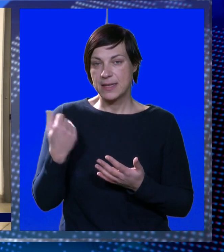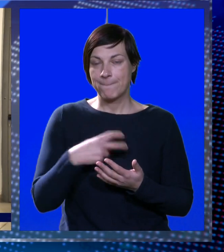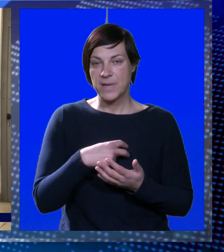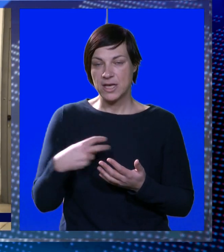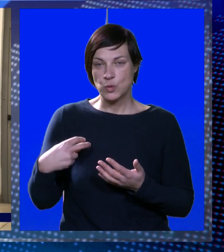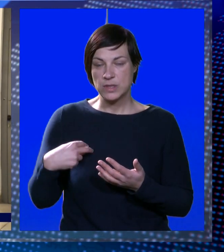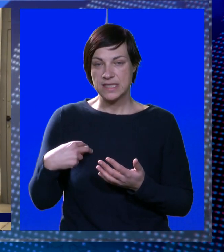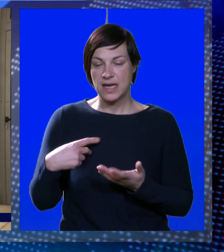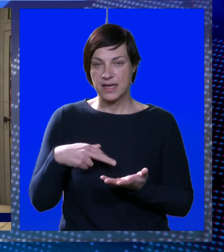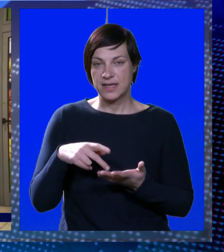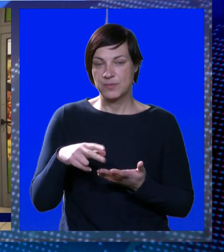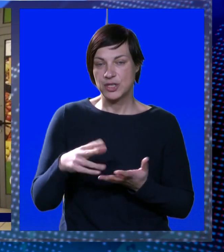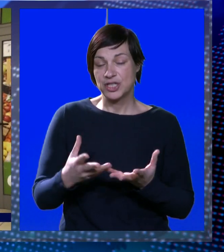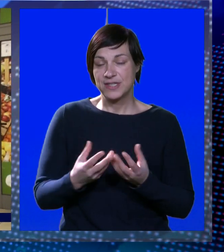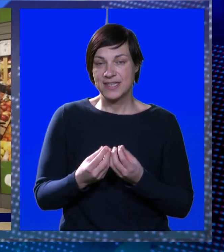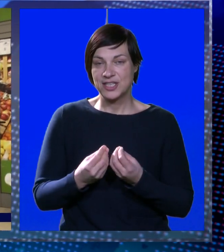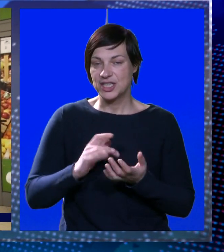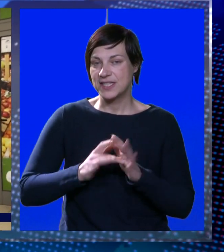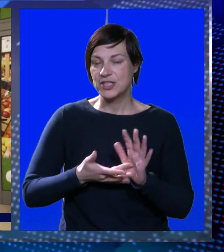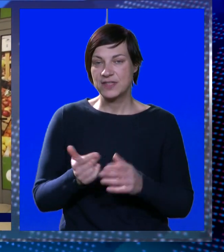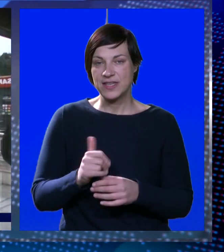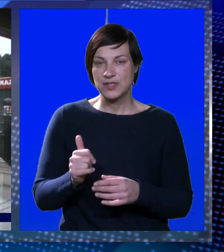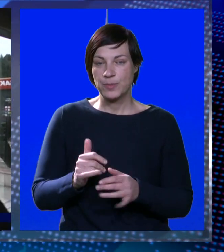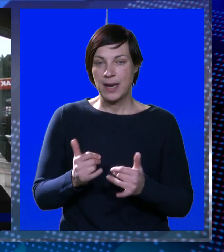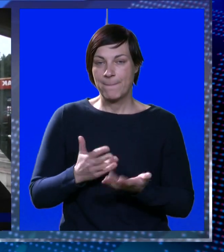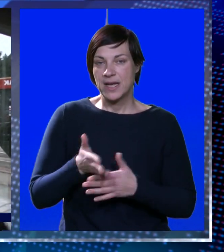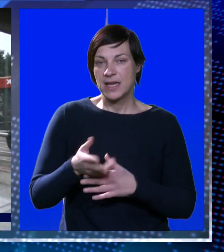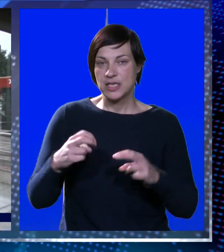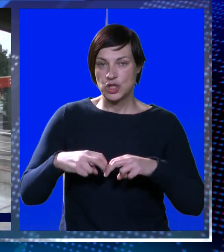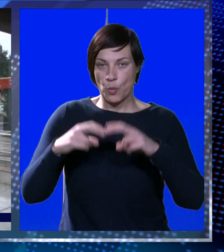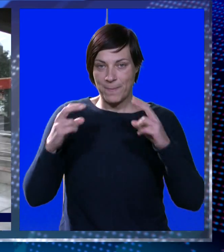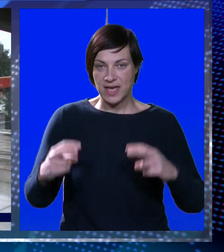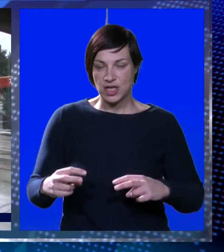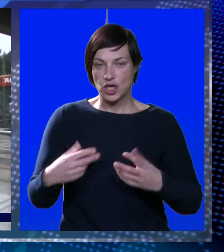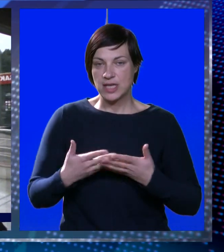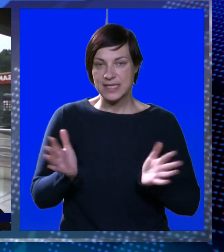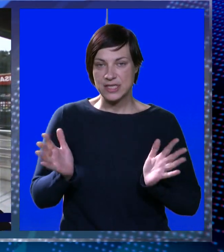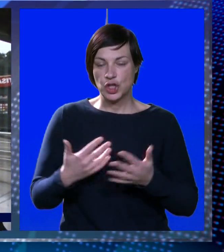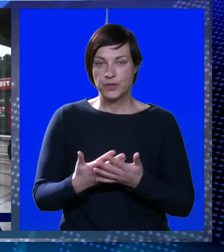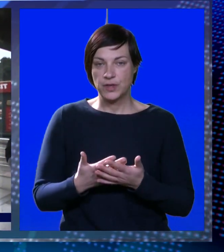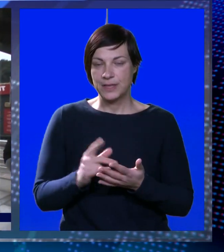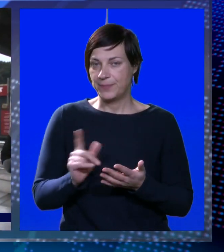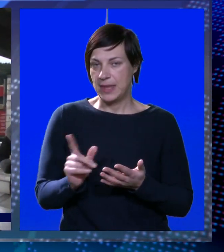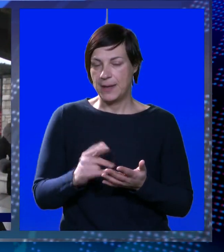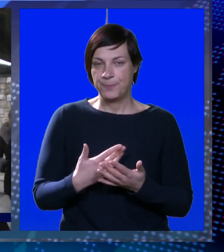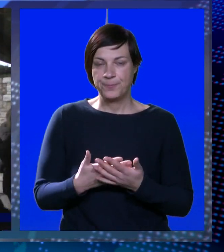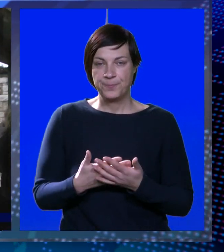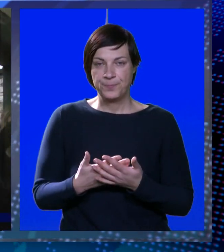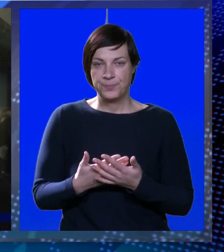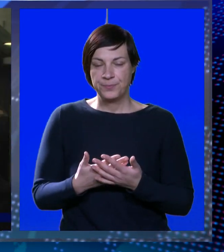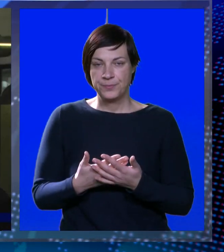kad sam bio u Zagrebu, ovaj, išao sam često i sve super. Bili li išo u McDonald's da se otvore? Ne.